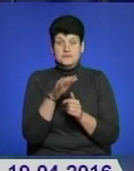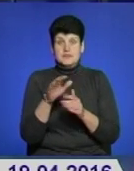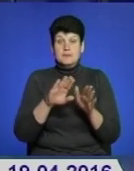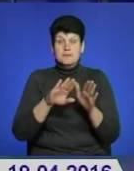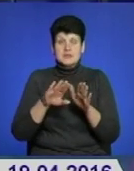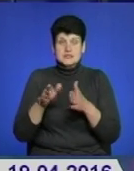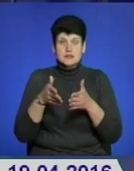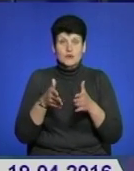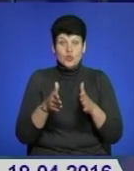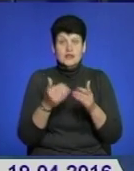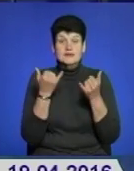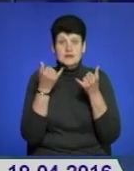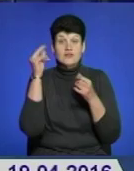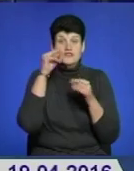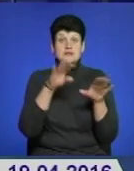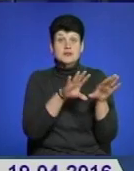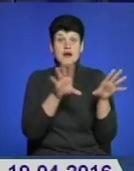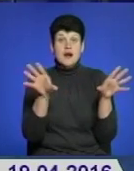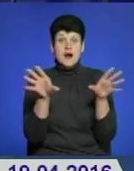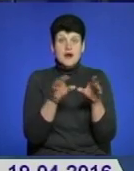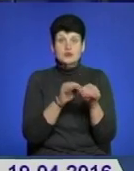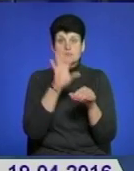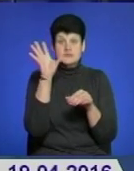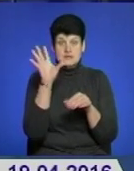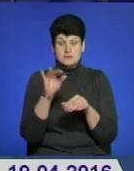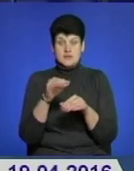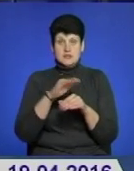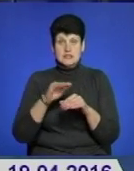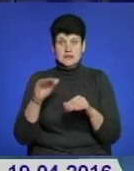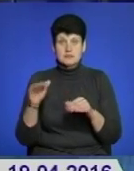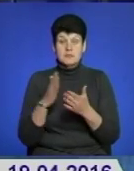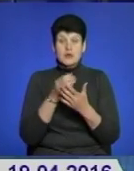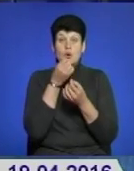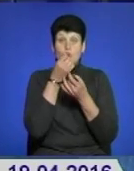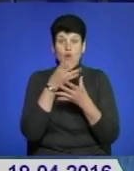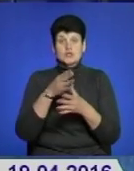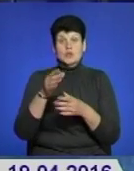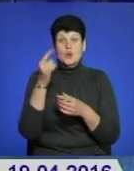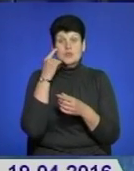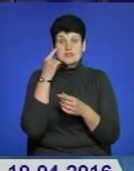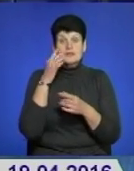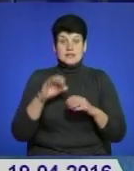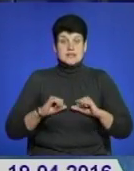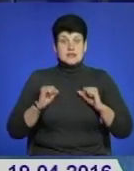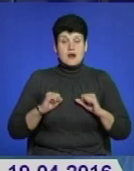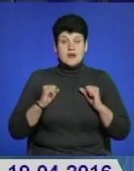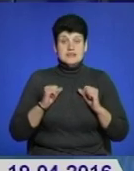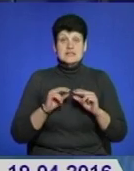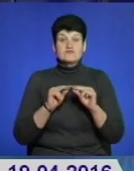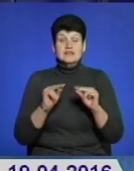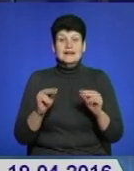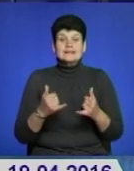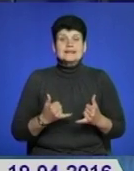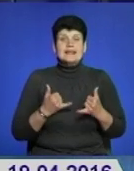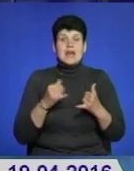Але зараз вона навчається на рівні зі зрячими дітьми, має хороші оцінки і тішиться наукою. І все це стараннями вчительки, яка заради